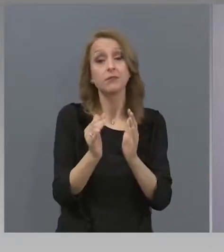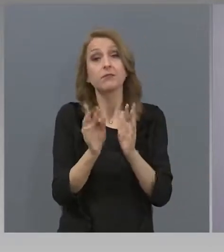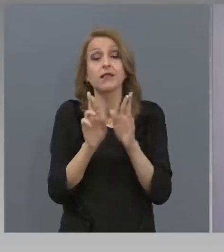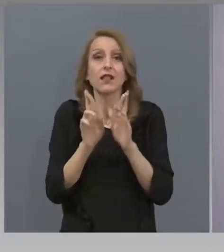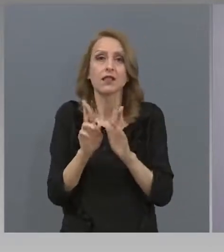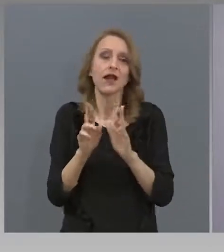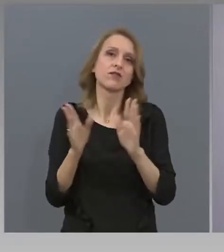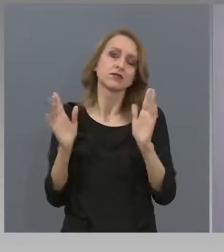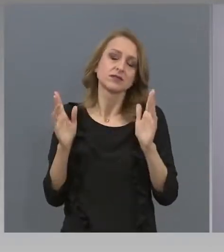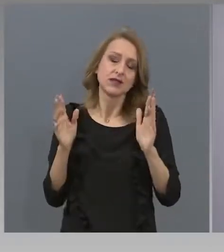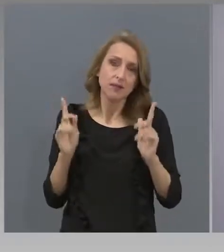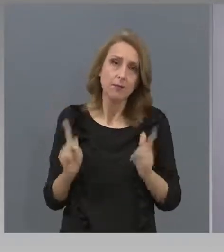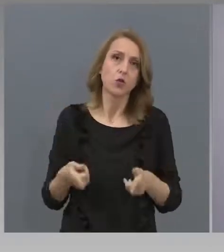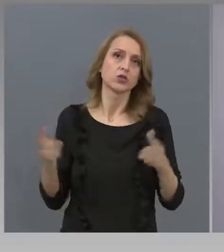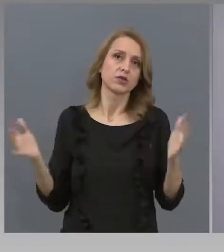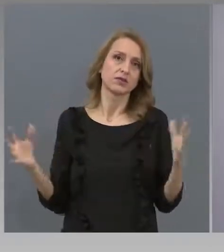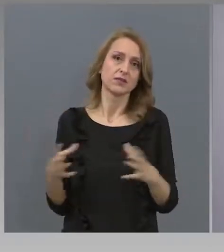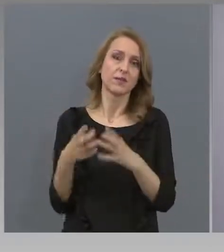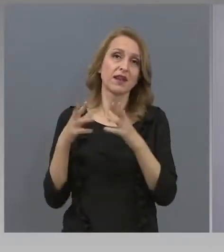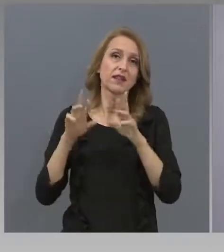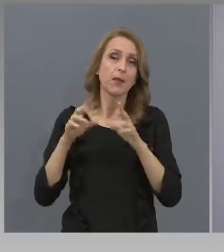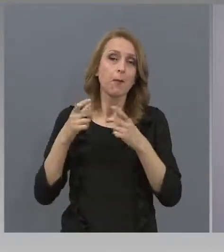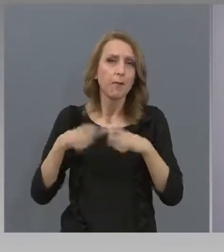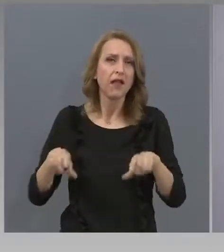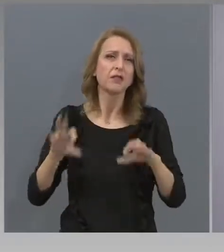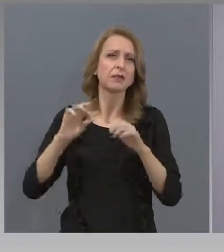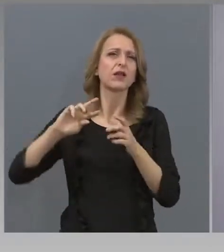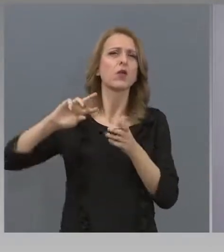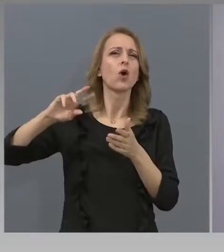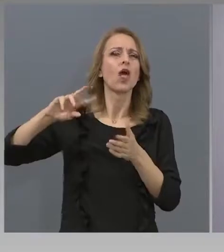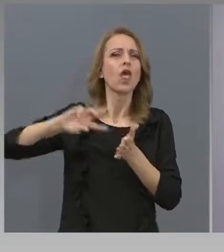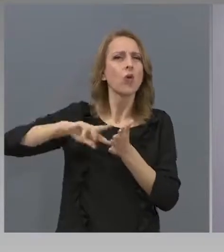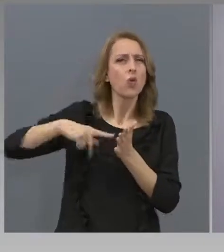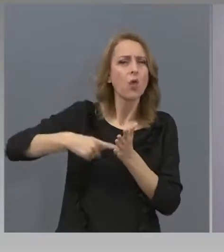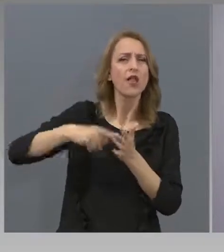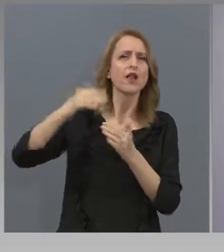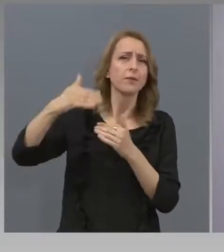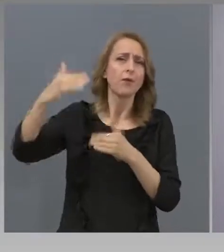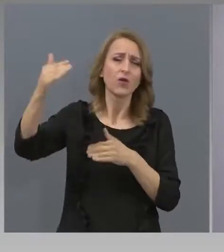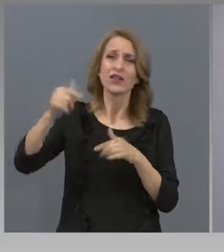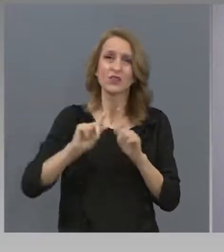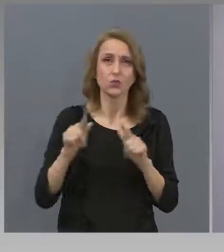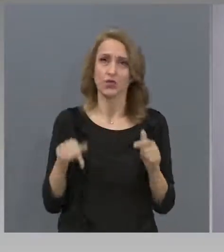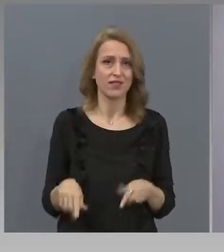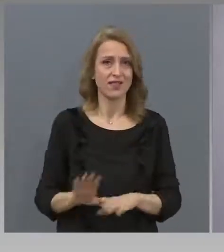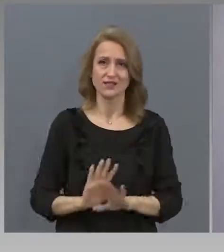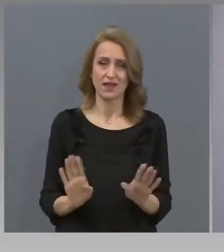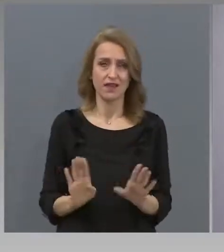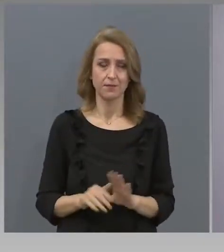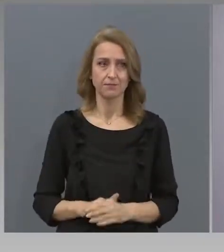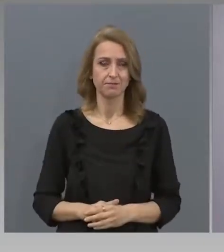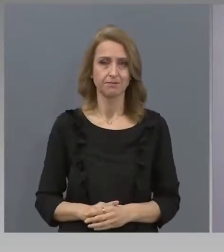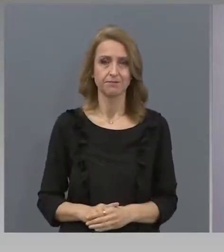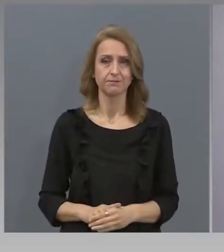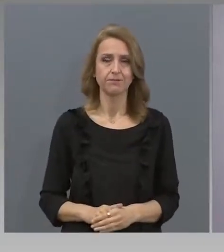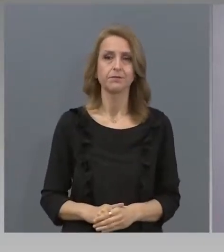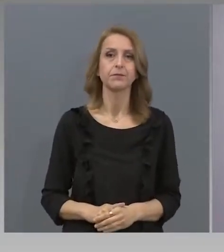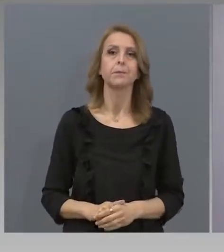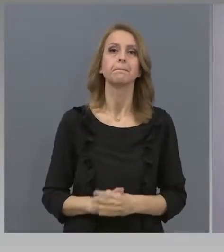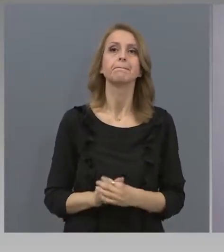съберат на бал. Било июли, било по-натутък. Добро отро. Даяна Георгиева, България ОНЕР.